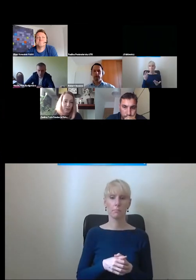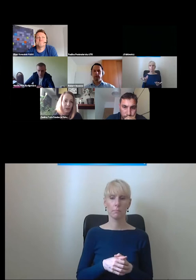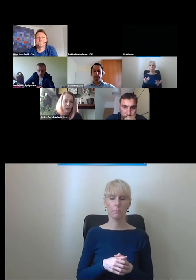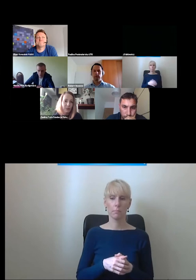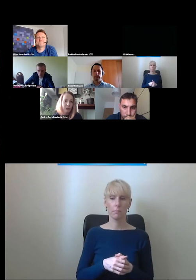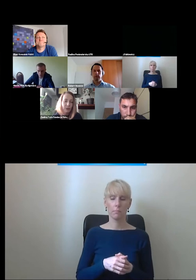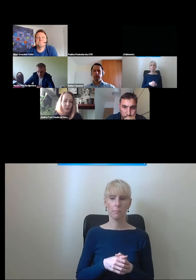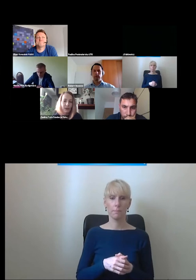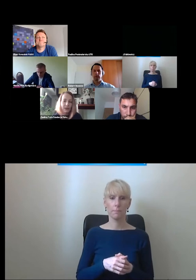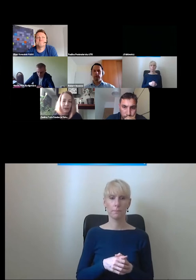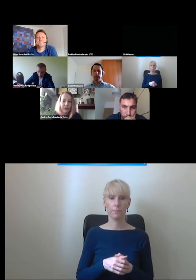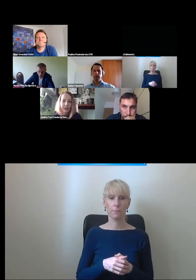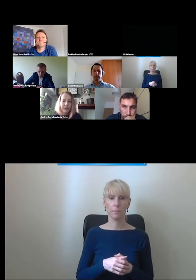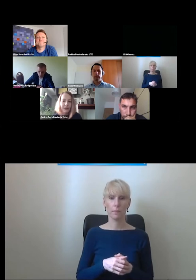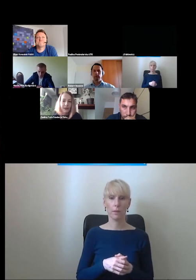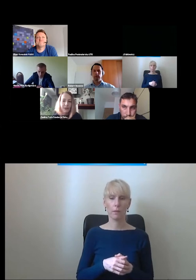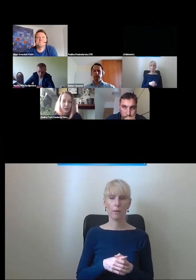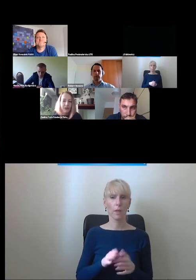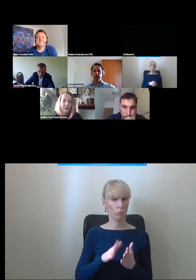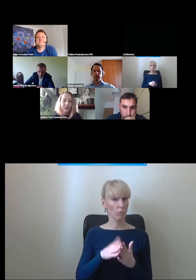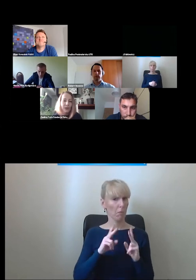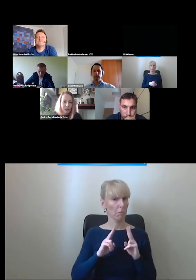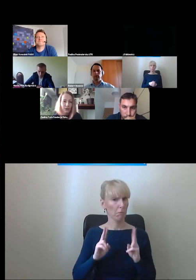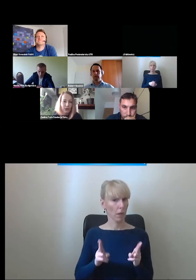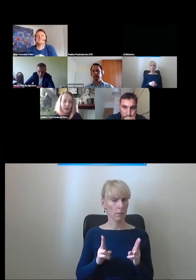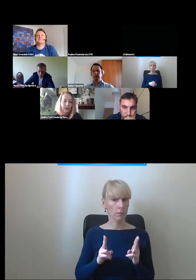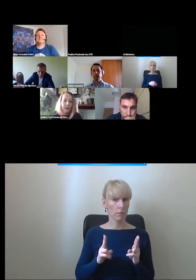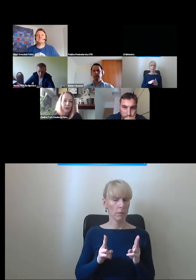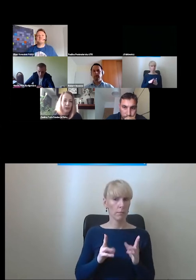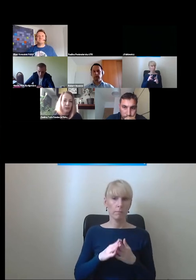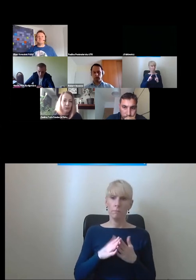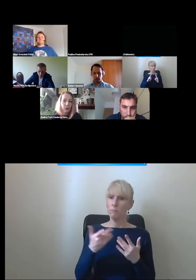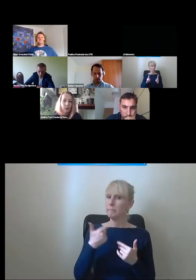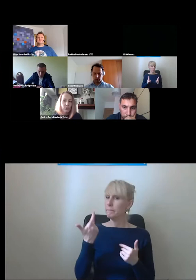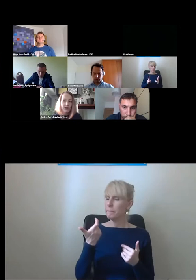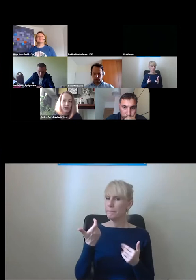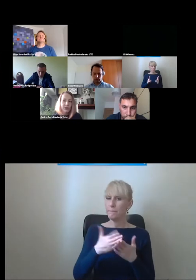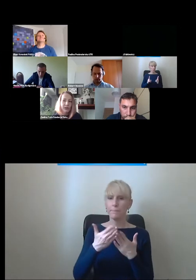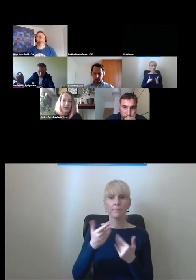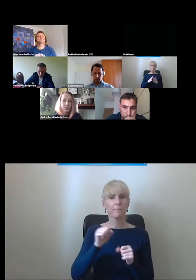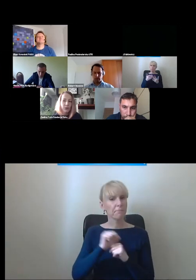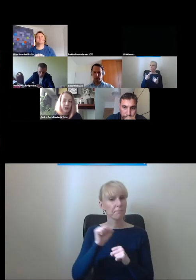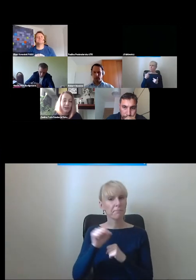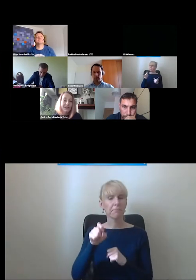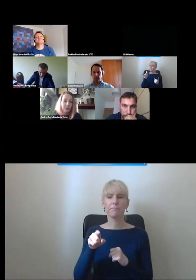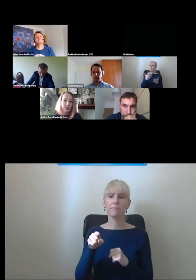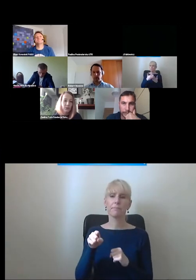są naprawdę brawurowe. A z drugiej strony faktycznie wciąż istnieje takie przekonanie, całkiem zresztą